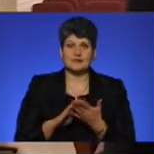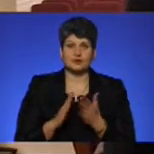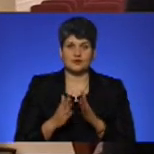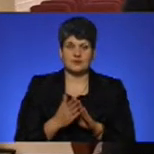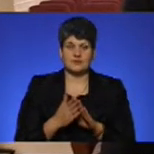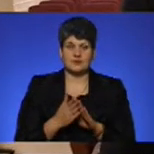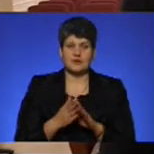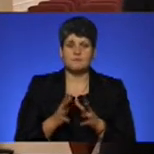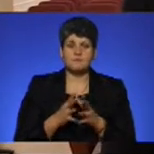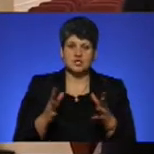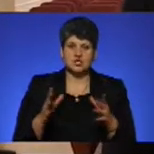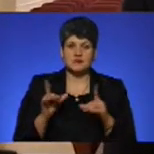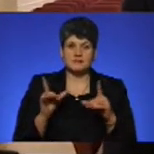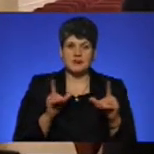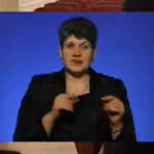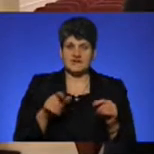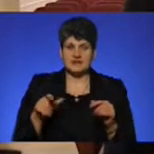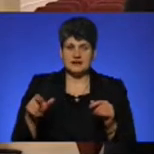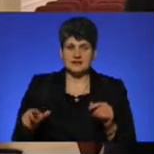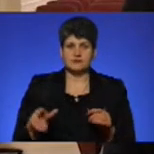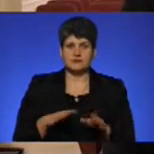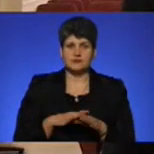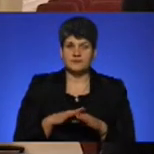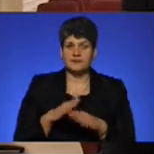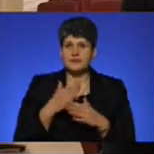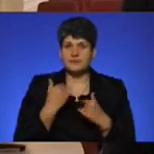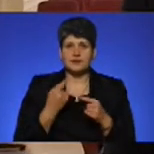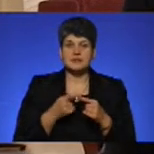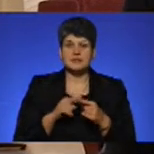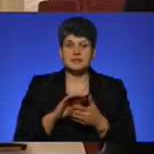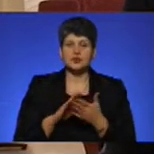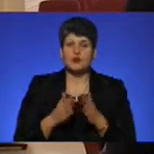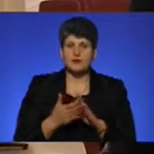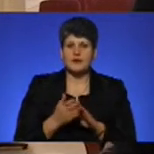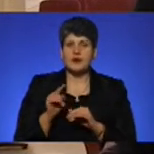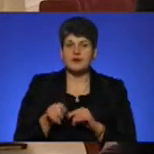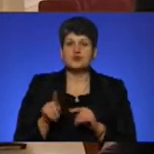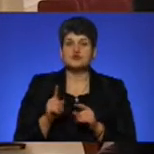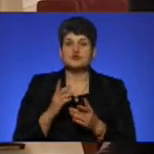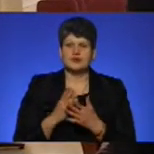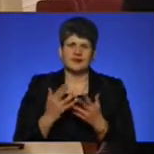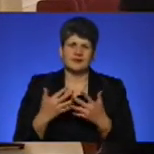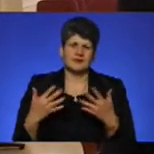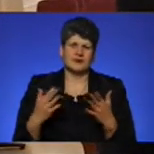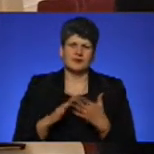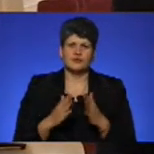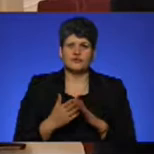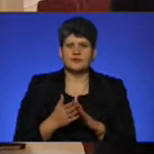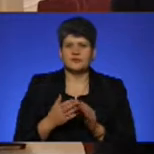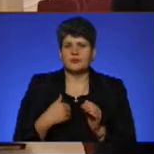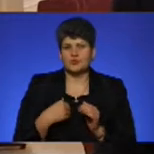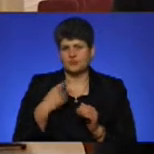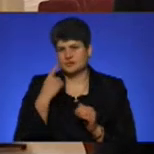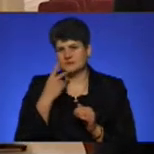Абсолютно більшість перевізників не мають таких договорів, а ті, що є декілька договорів, вони на моє